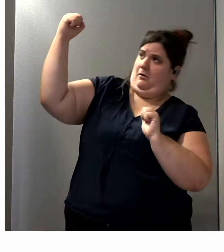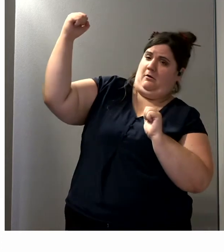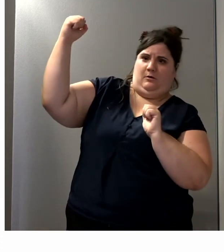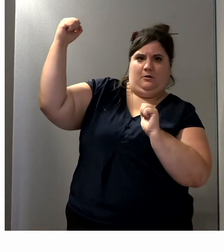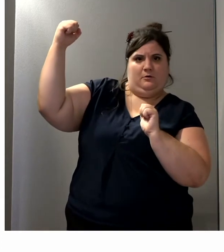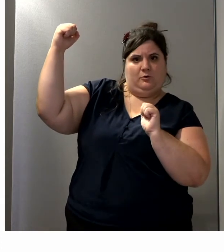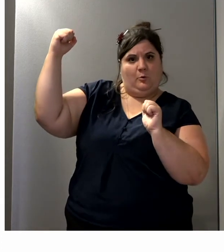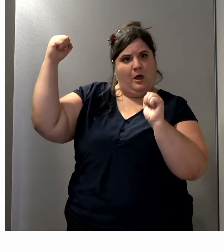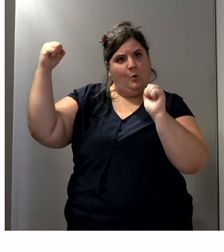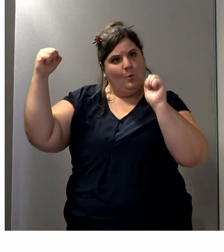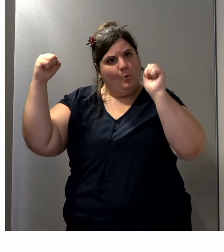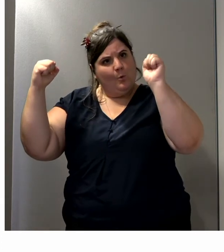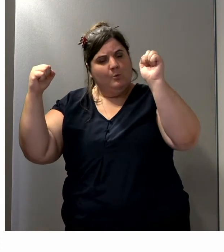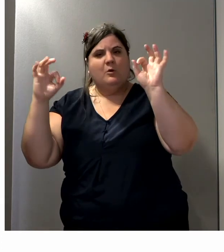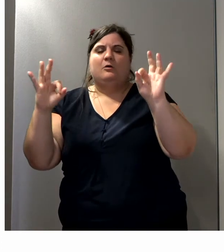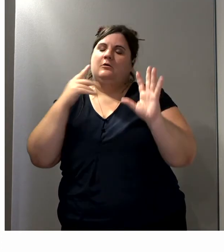c'est déjà incroyable.